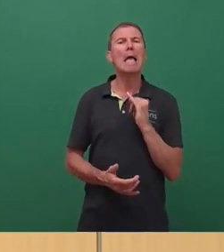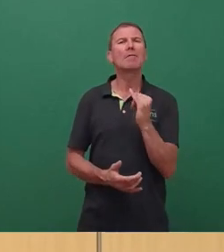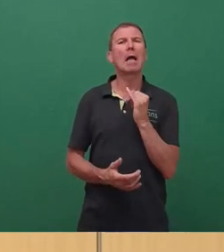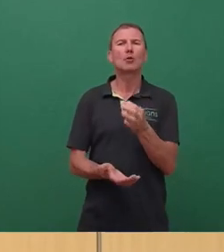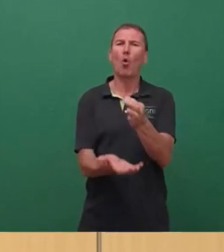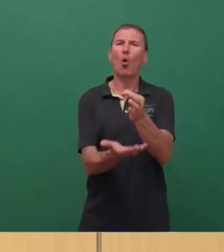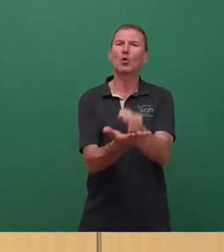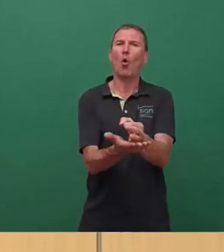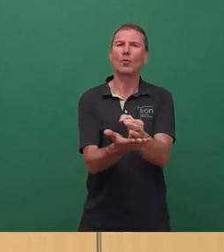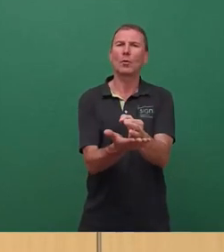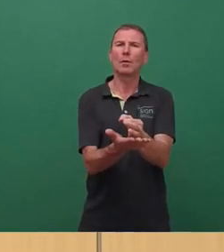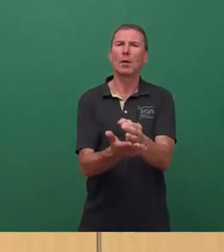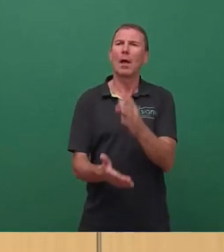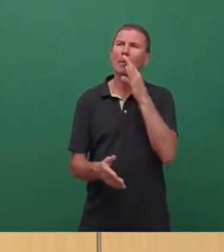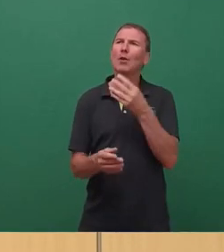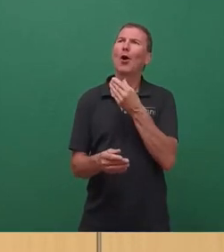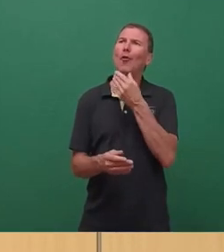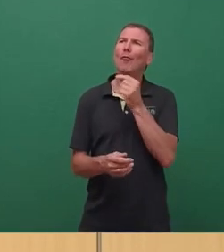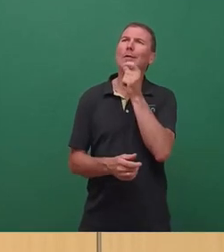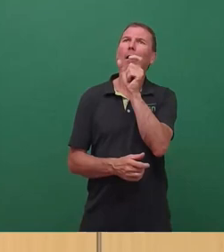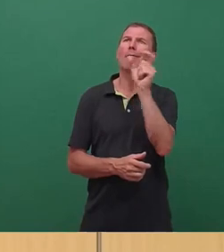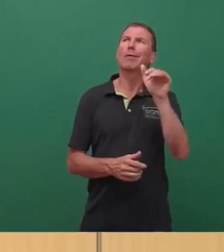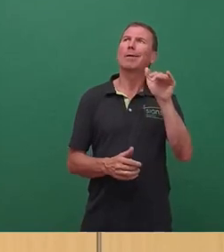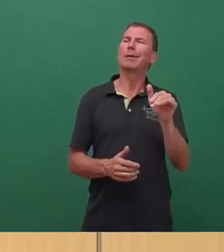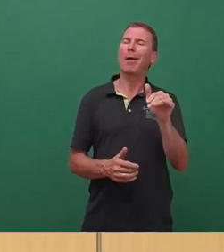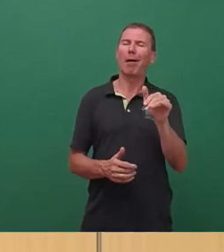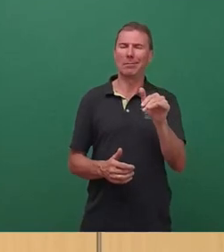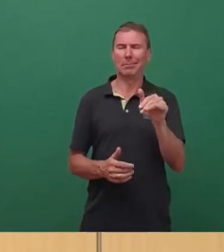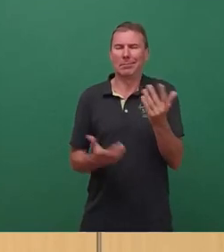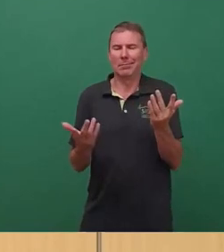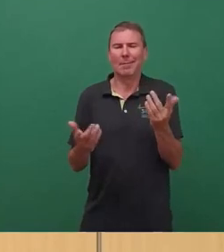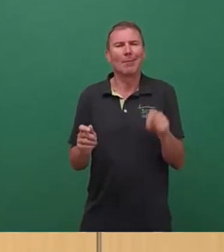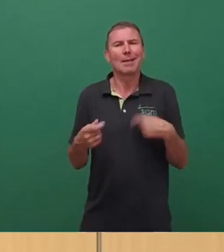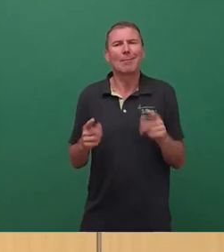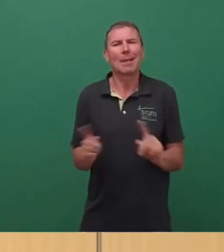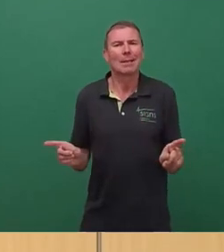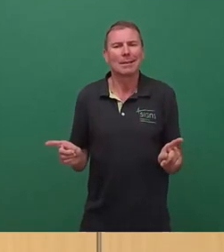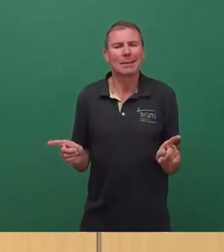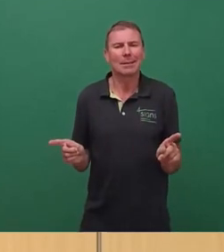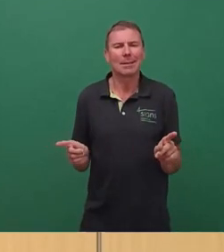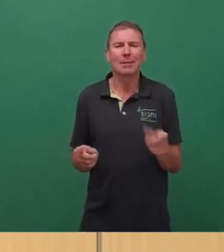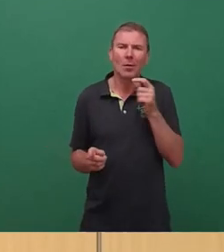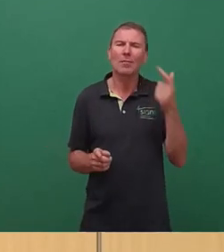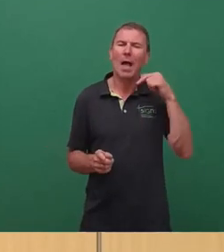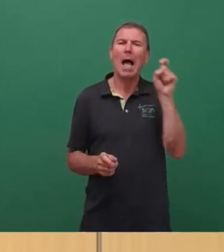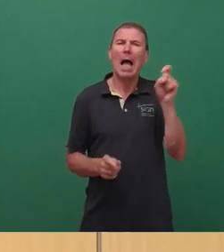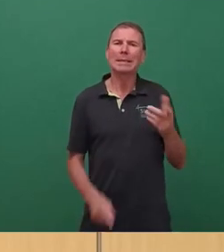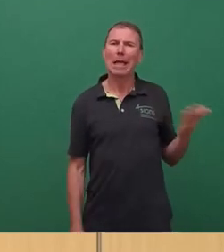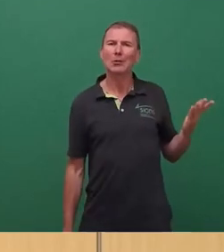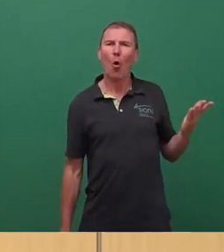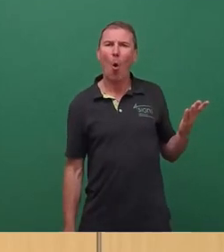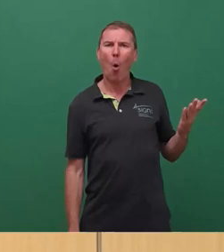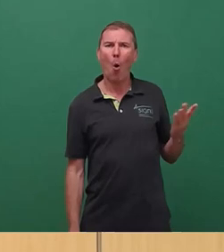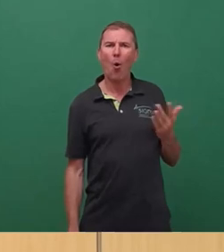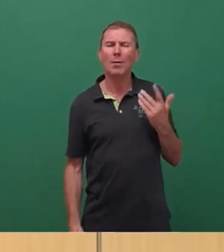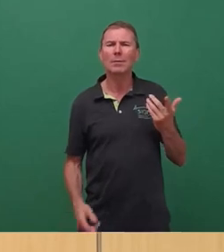es bessere Worte gegeben hätte, es gibt keine besseren Worte als die Worte von Herrn Zastrow, der ja geradezu